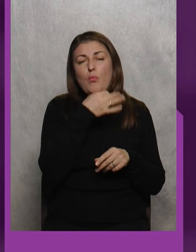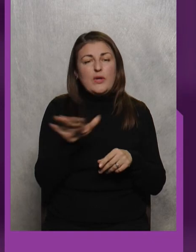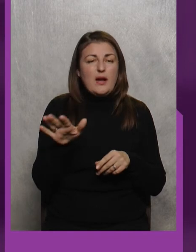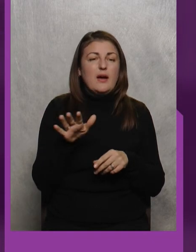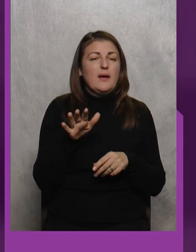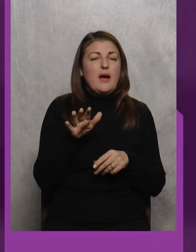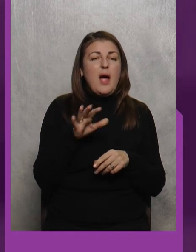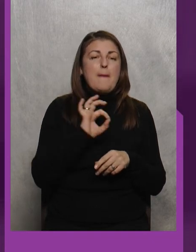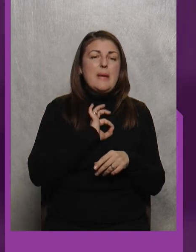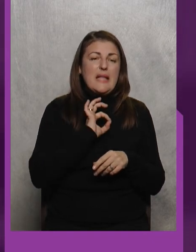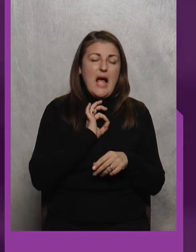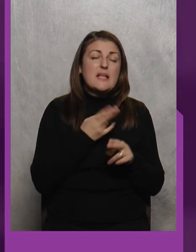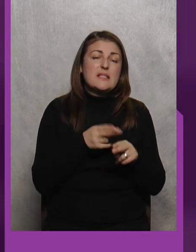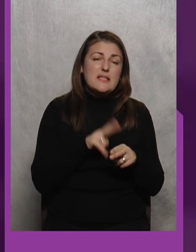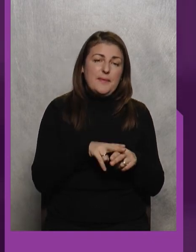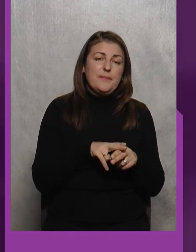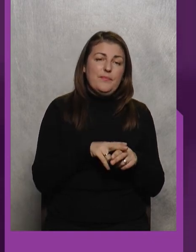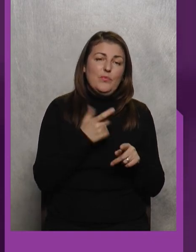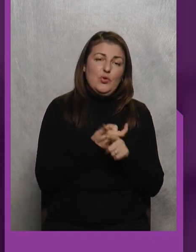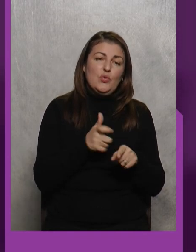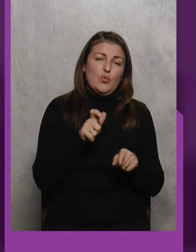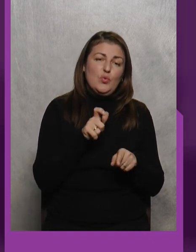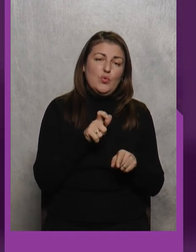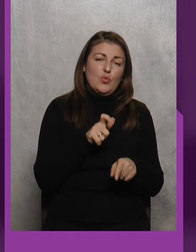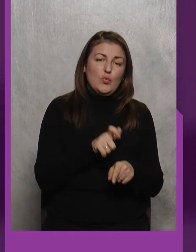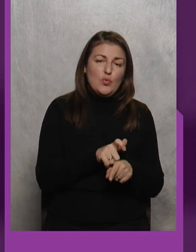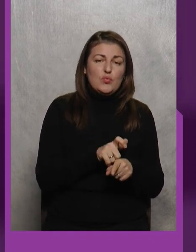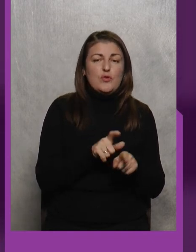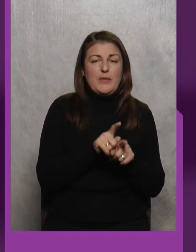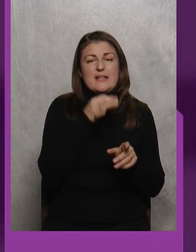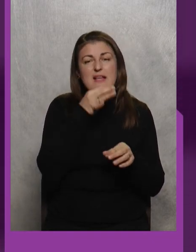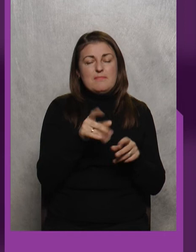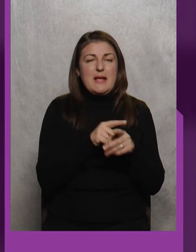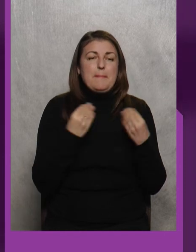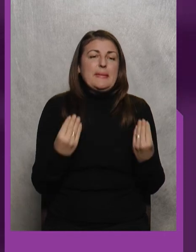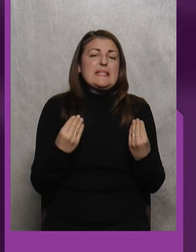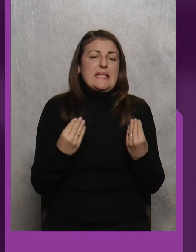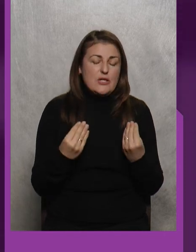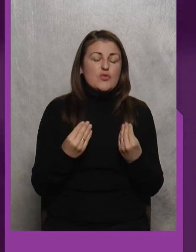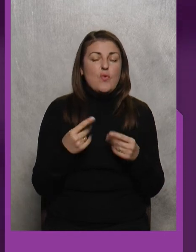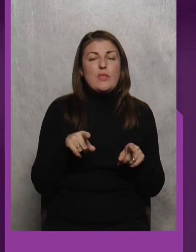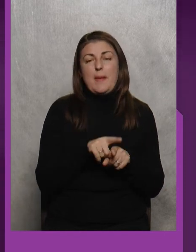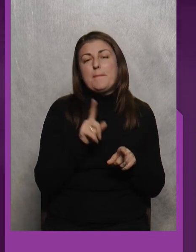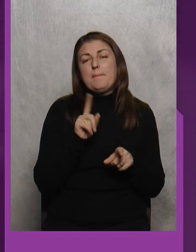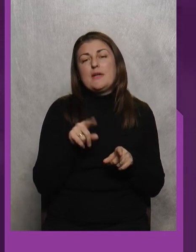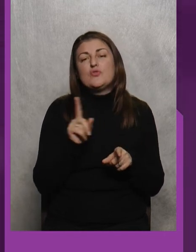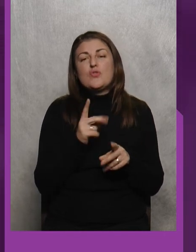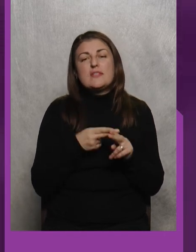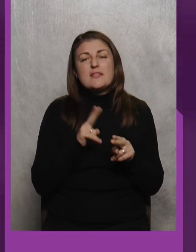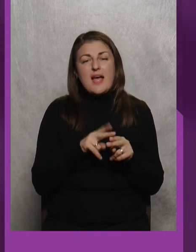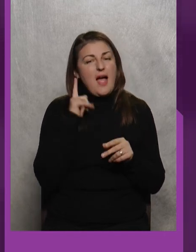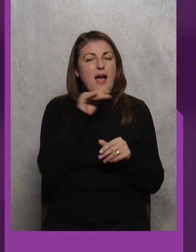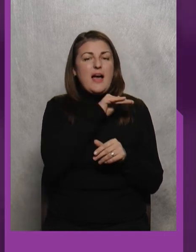медаль Це дуже, скажімо так, престижно Тим паче, що це